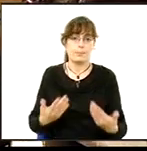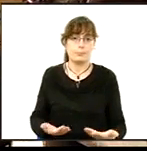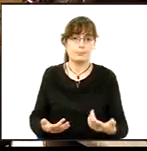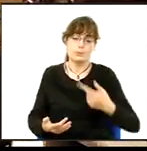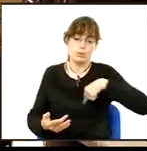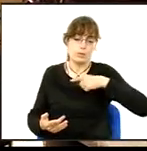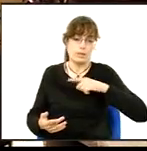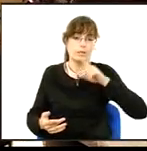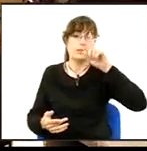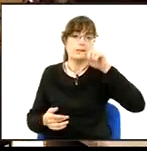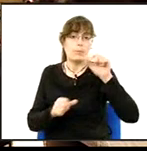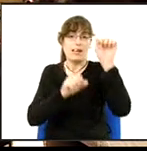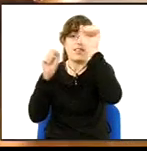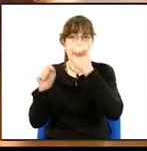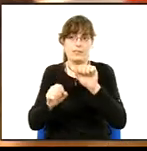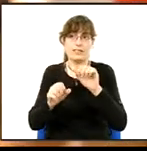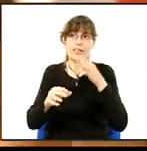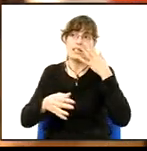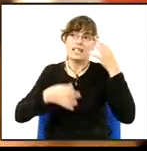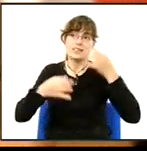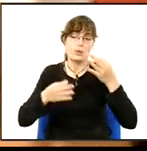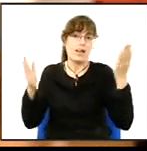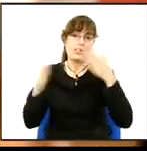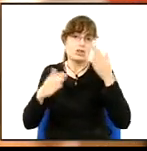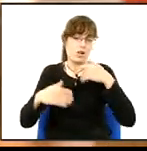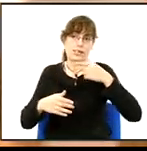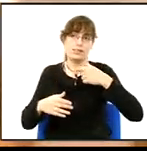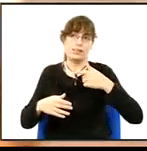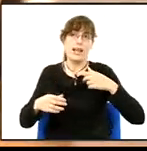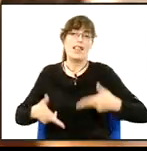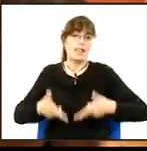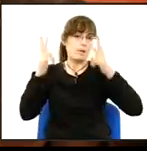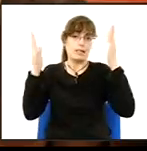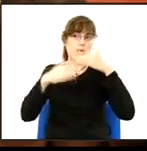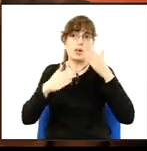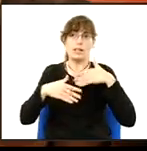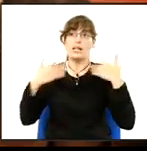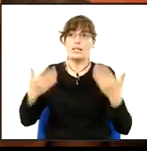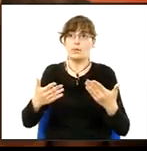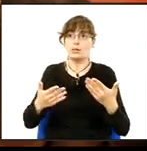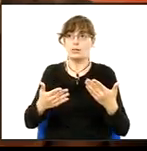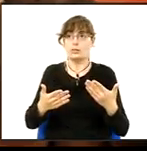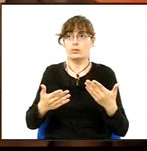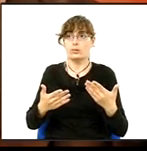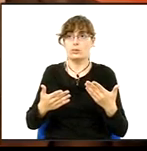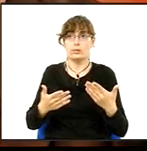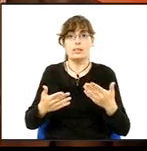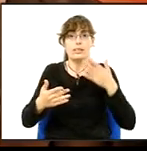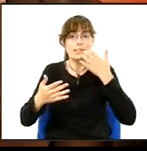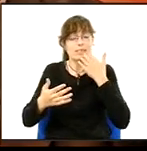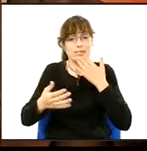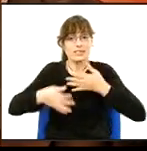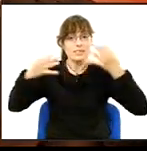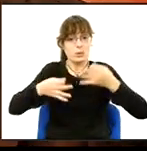nosaltres sempre hem defensat que sense seguretat no hi ha llibertat. I, per tant, qualsevol proposta que pugui aportar més seguretat pels